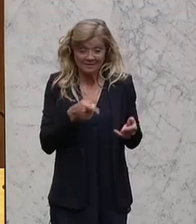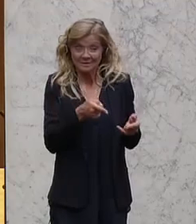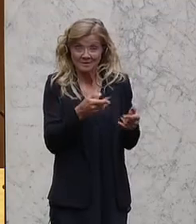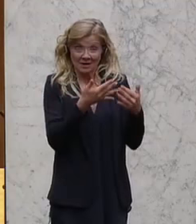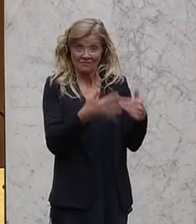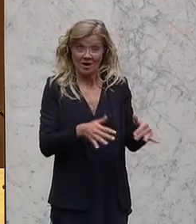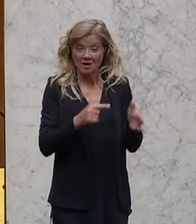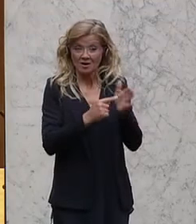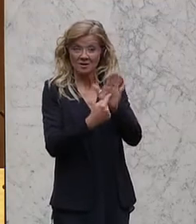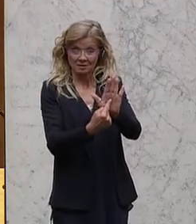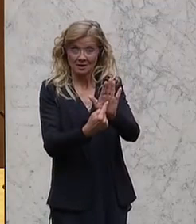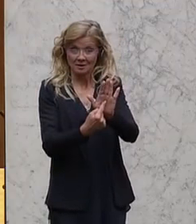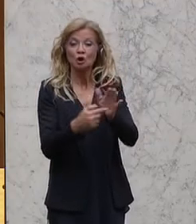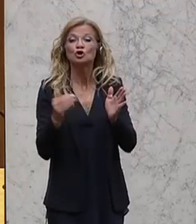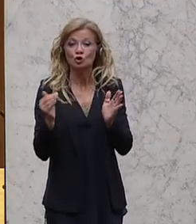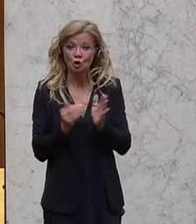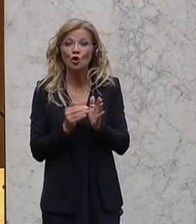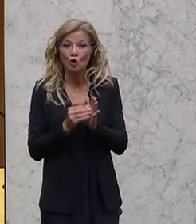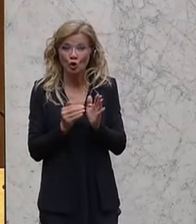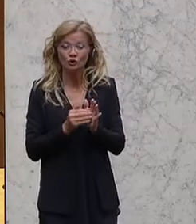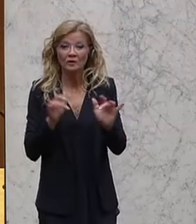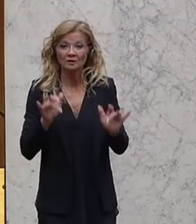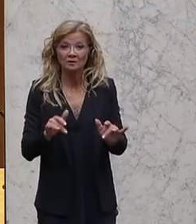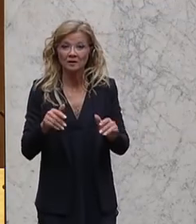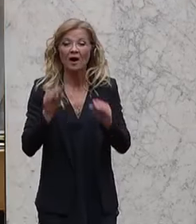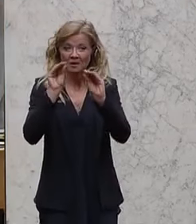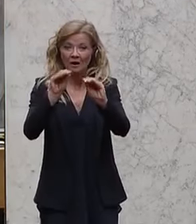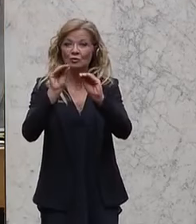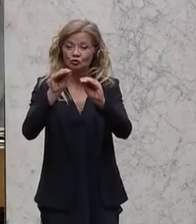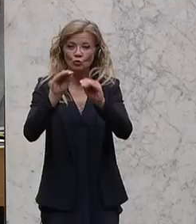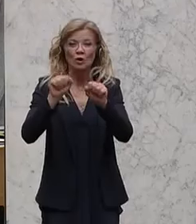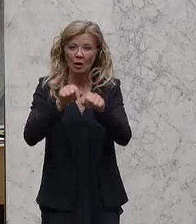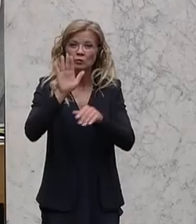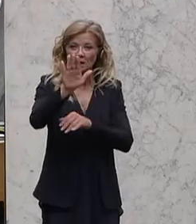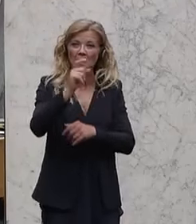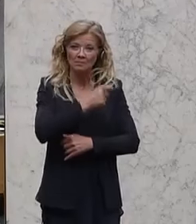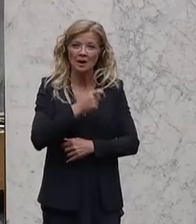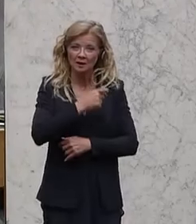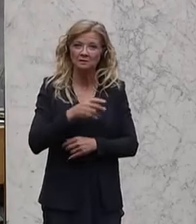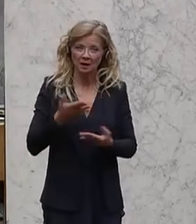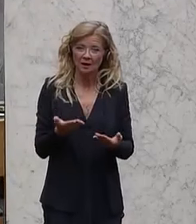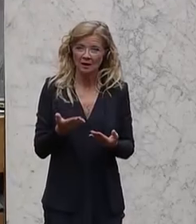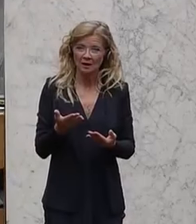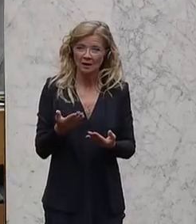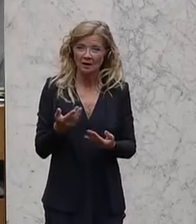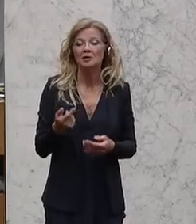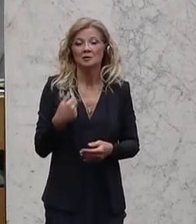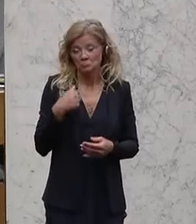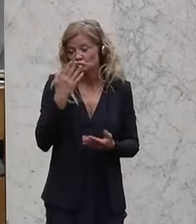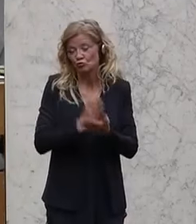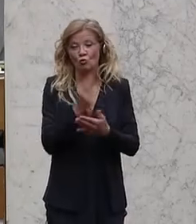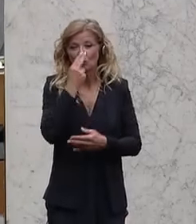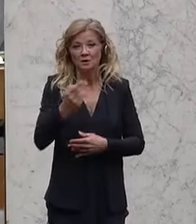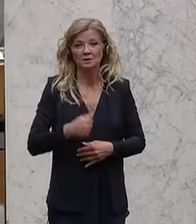gezeigt, wie notwendig Nachschulungen auch bei Ihnen wären. Und ich würde Ihnen einen Besuch sowohl in der